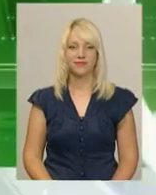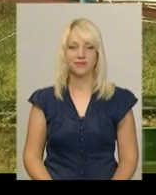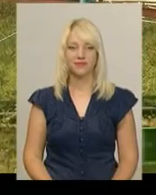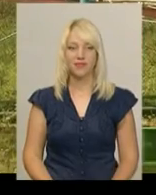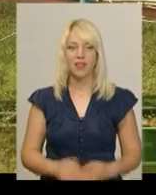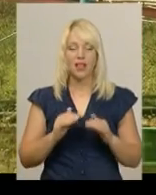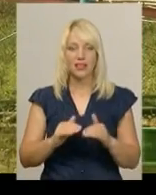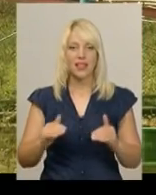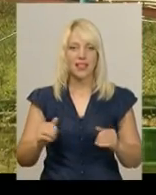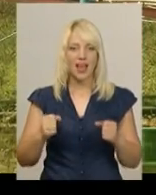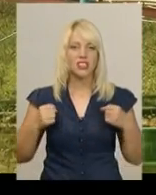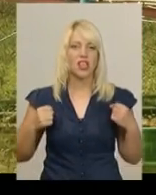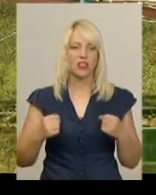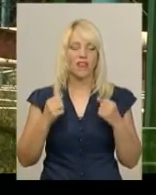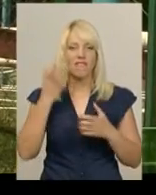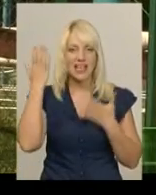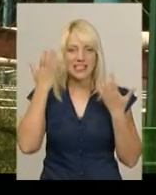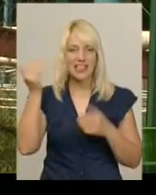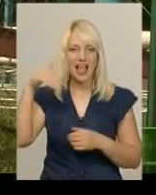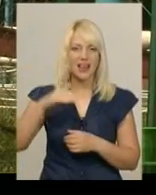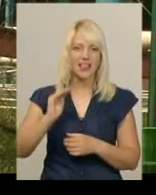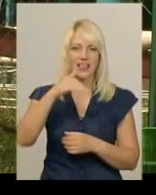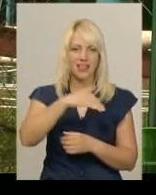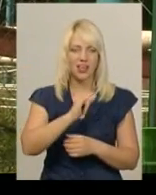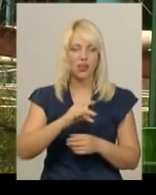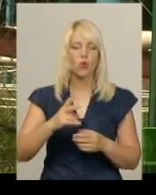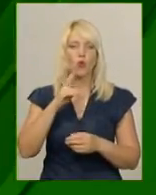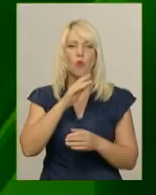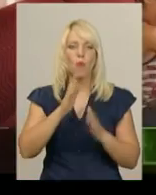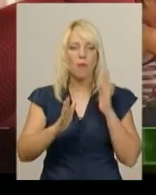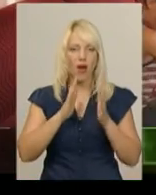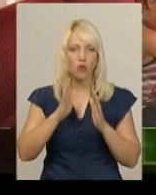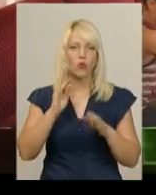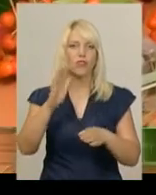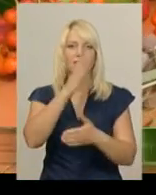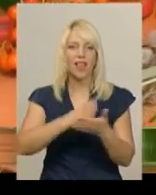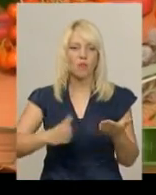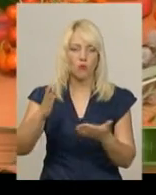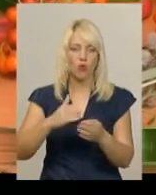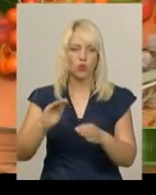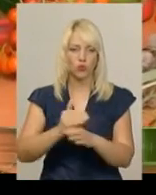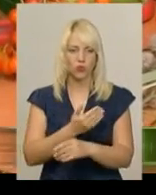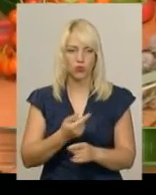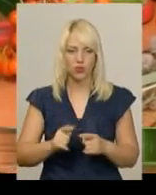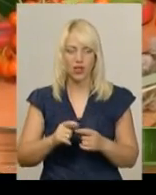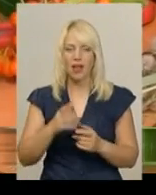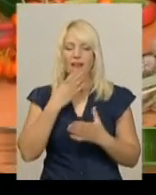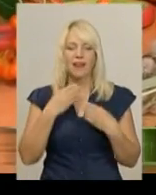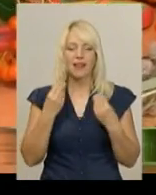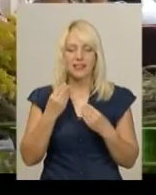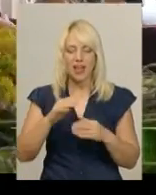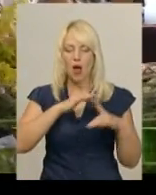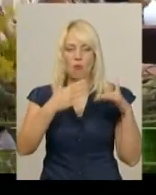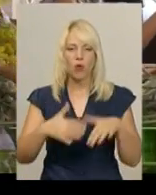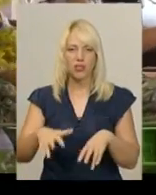Дитячий атракціон «Веселі гірки» в Хмельницькому парку Чекмана демонтують. Експозицію «Краса Подільського краю» розгорнули художники